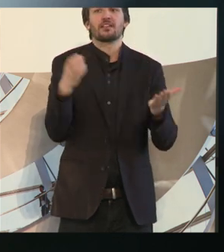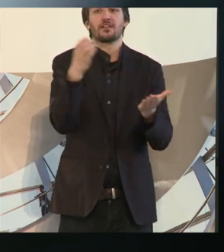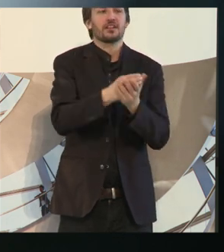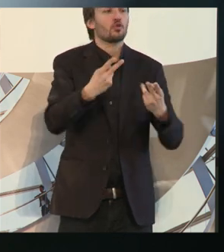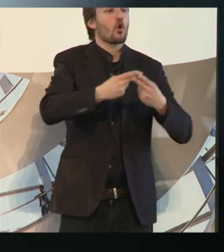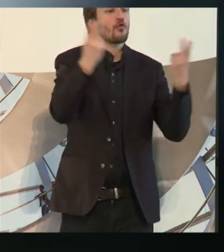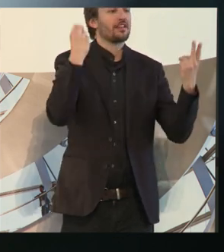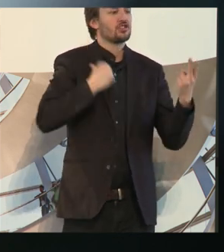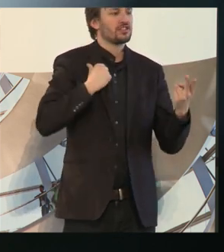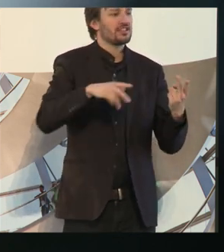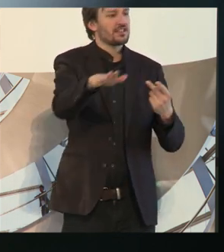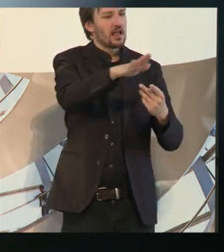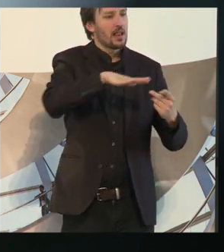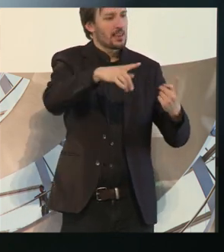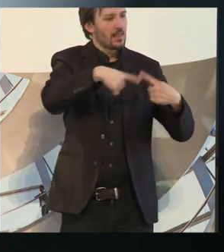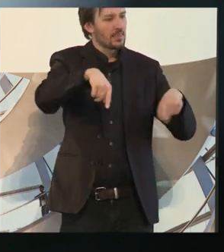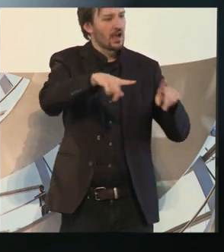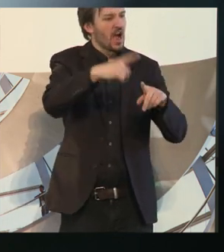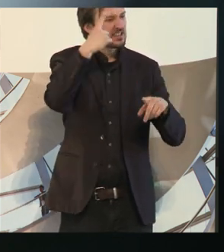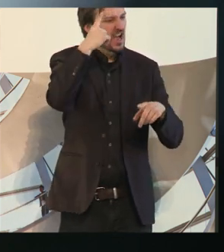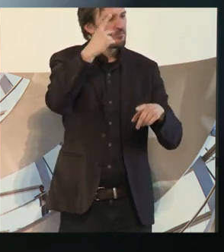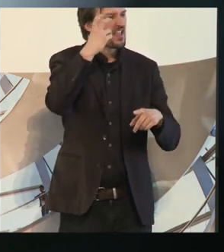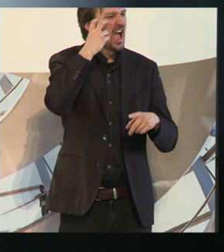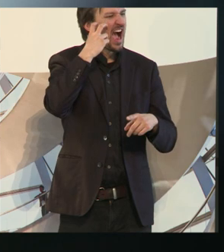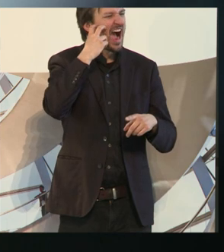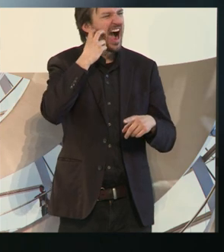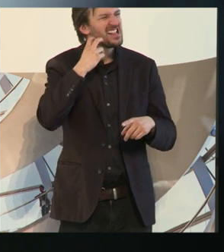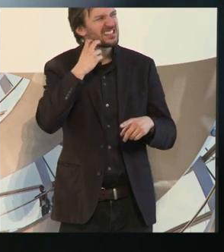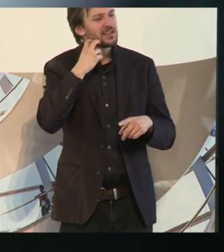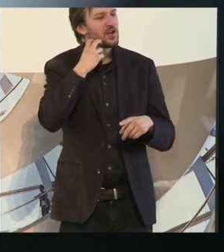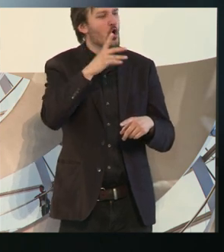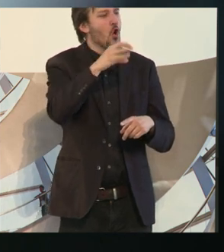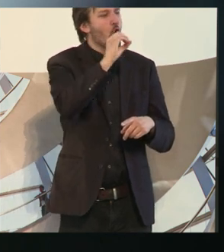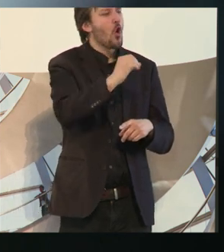Dienst im Landratsamt Altötting. Das liegt in Südostoberbayern.